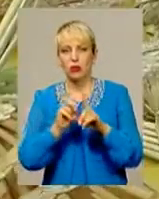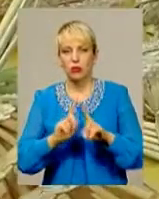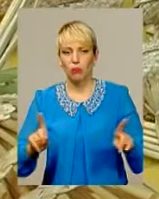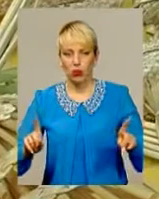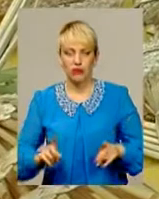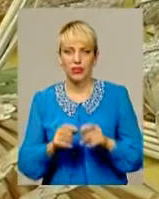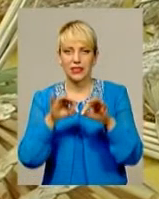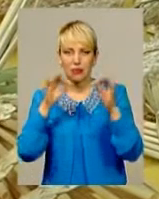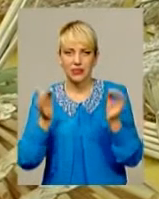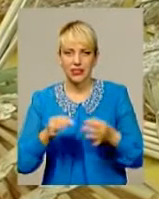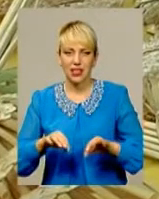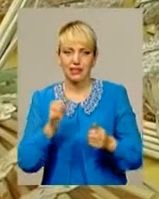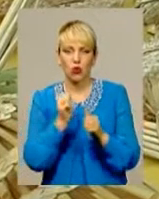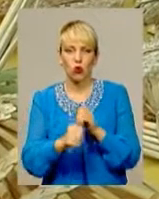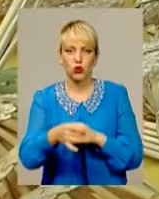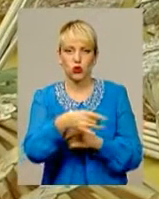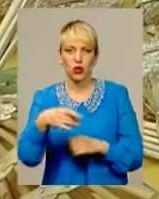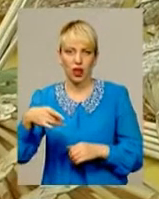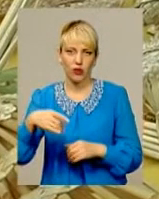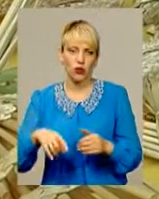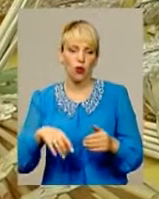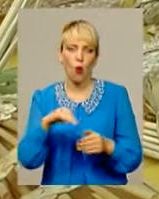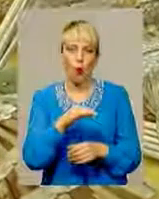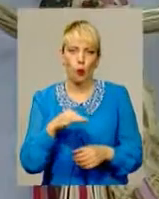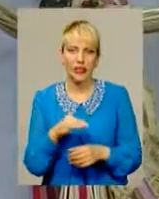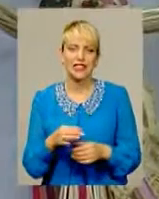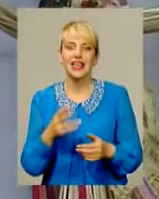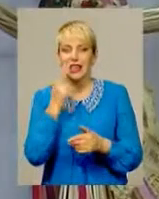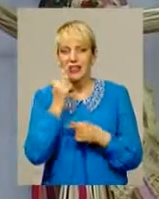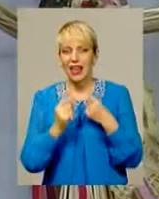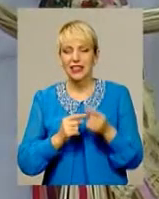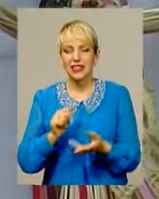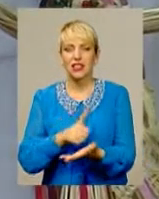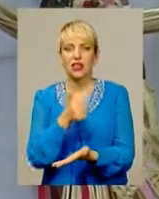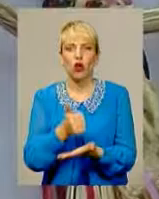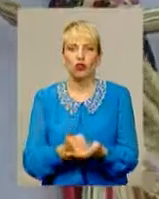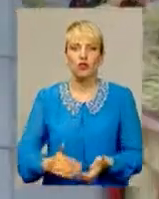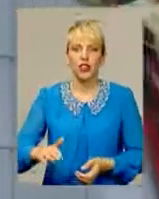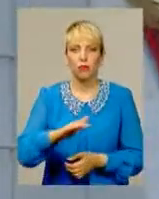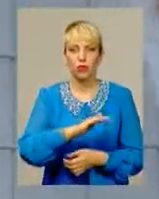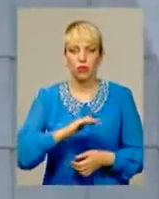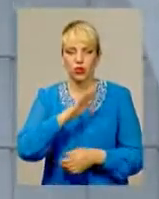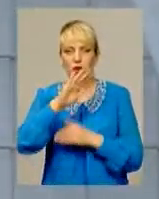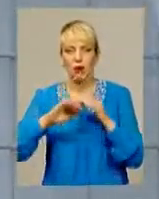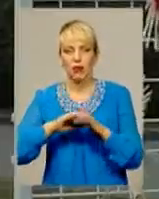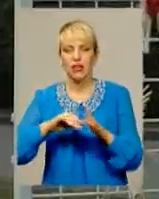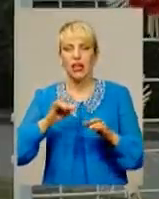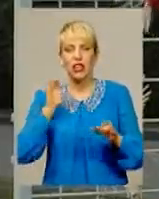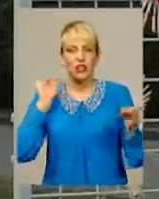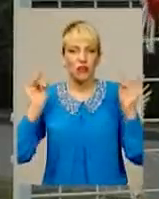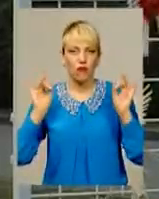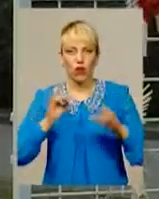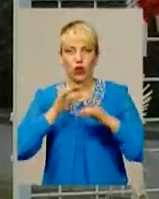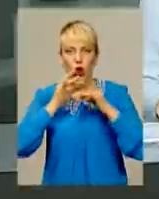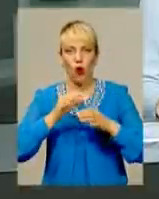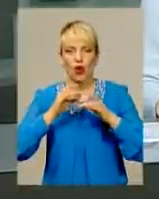-ужиткового мистецтва кожного району області. Вже традиційно на Головній площі краю під звуки духових оркестрів з усієї